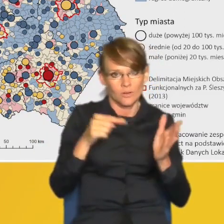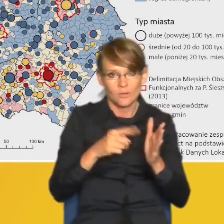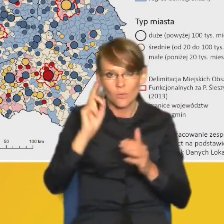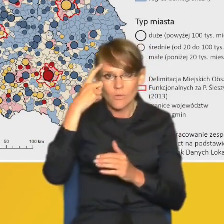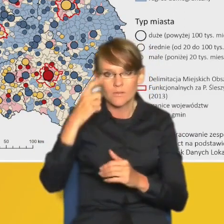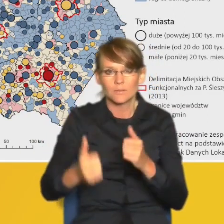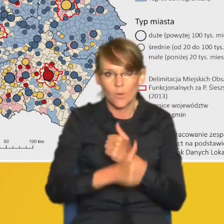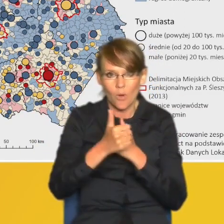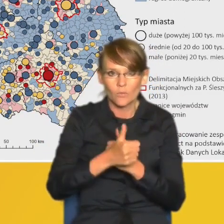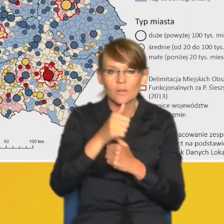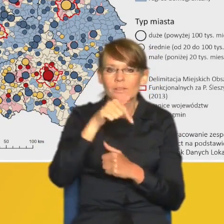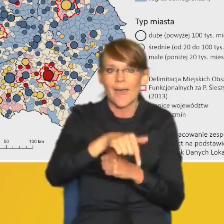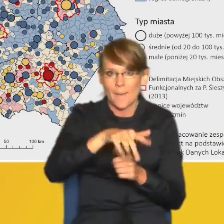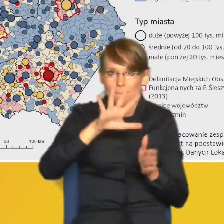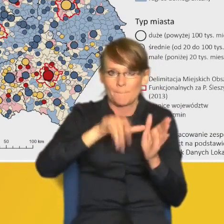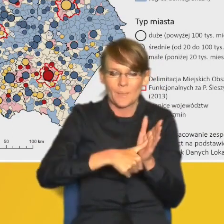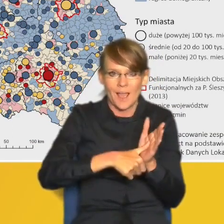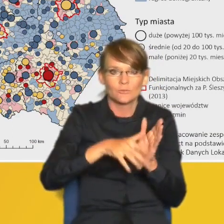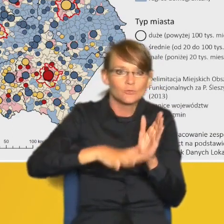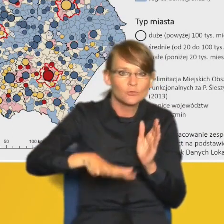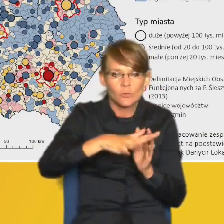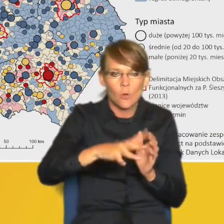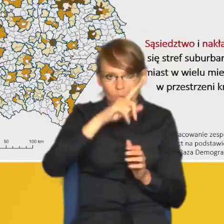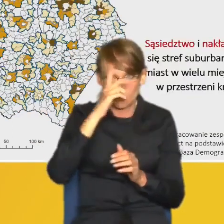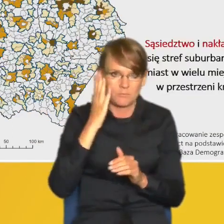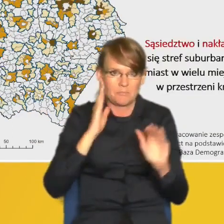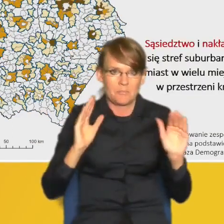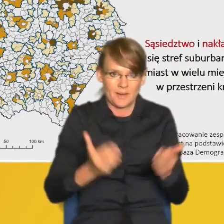wpływającym na spadek zaludnienia w tychże ośrodkach.